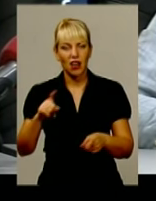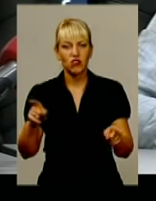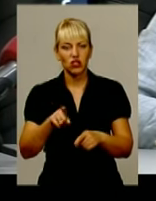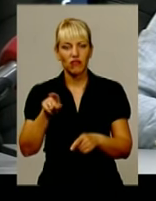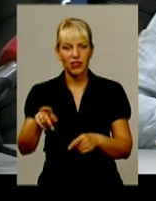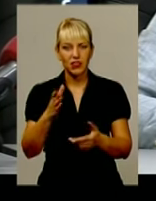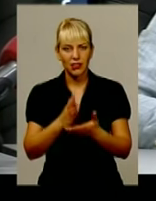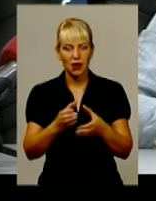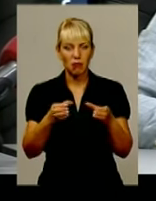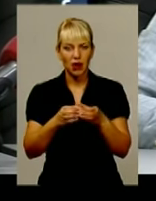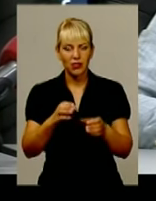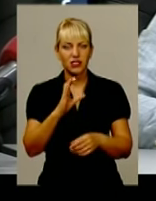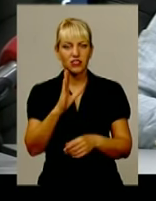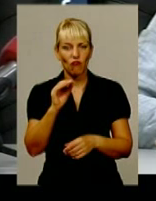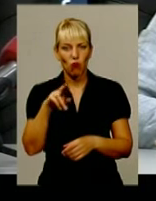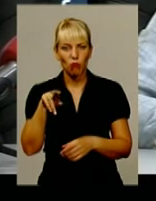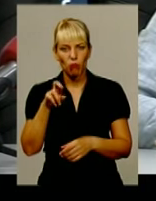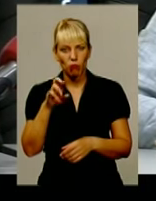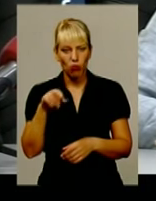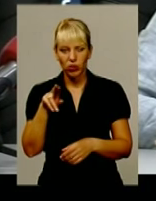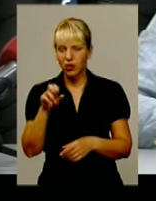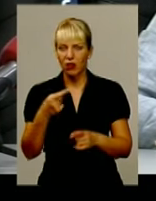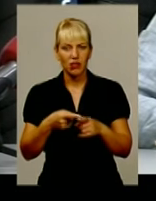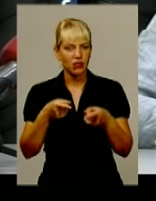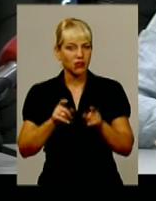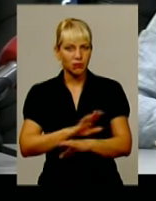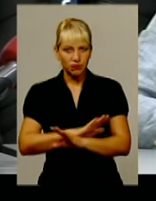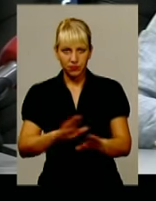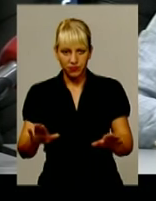партійцем Всеукраїнського об'єднання «Свобода», що не відповідає дійсності.